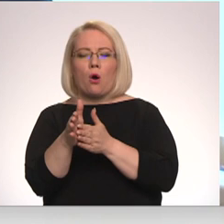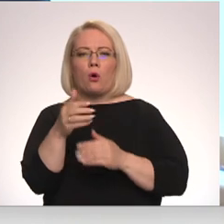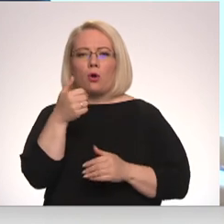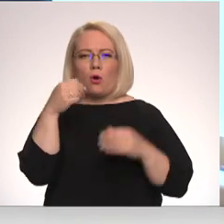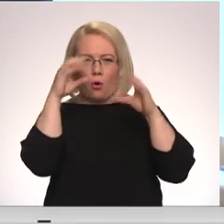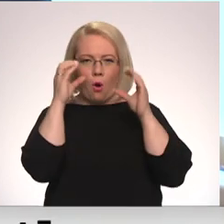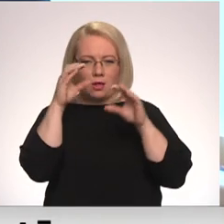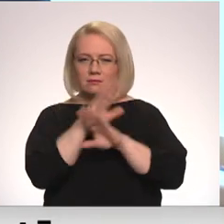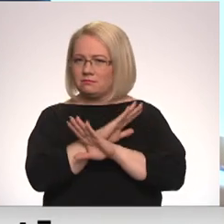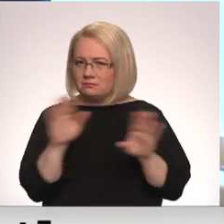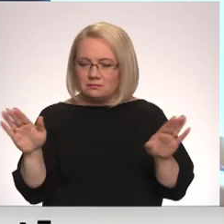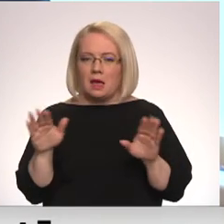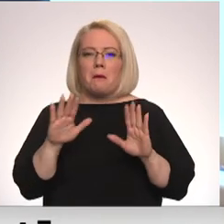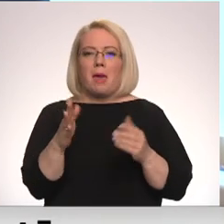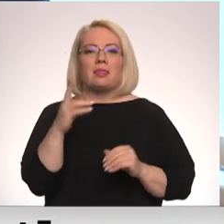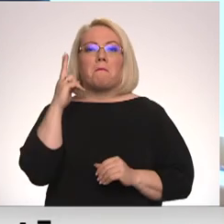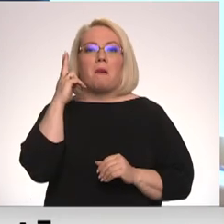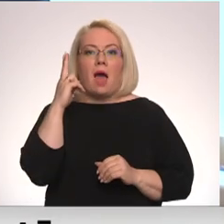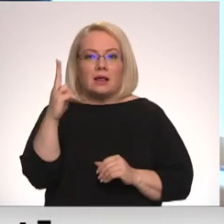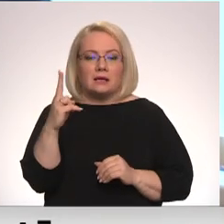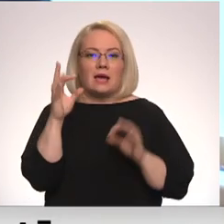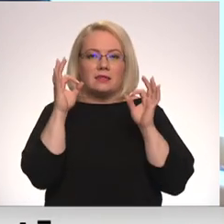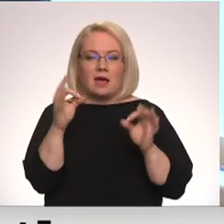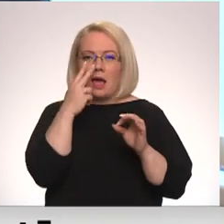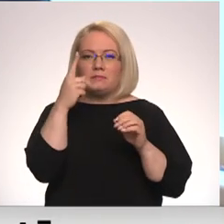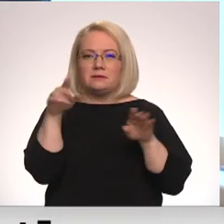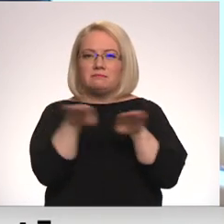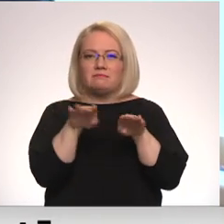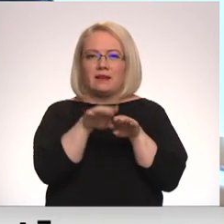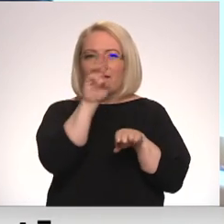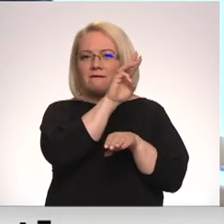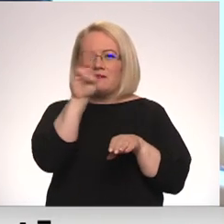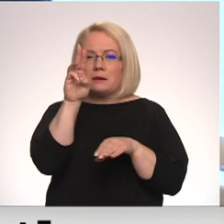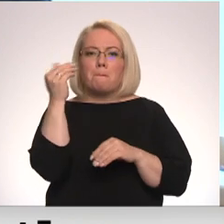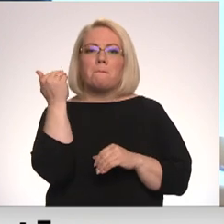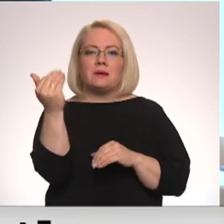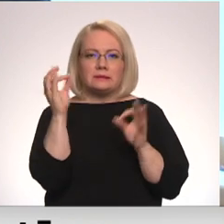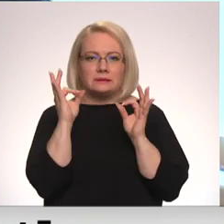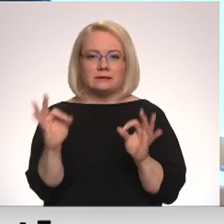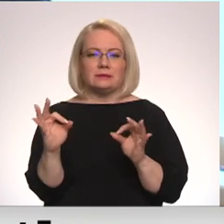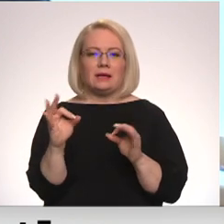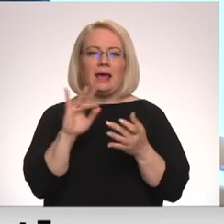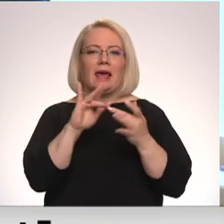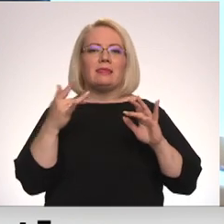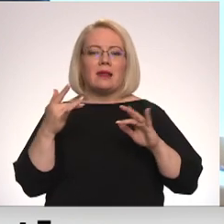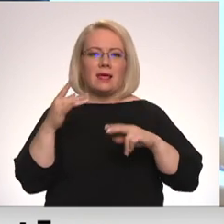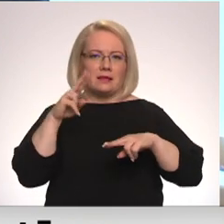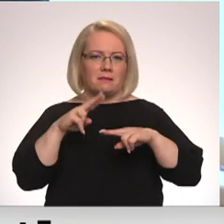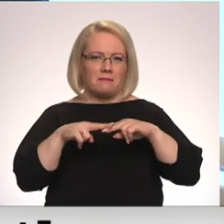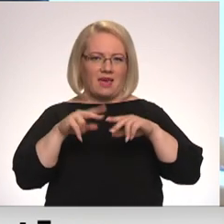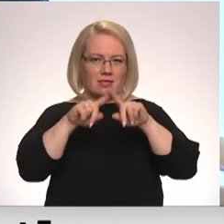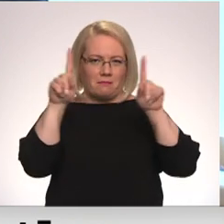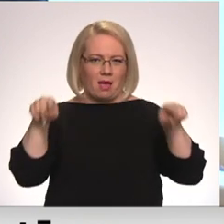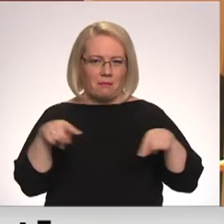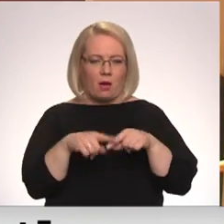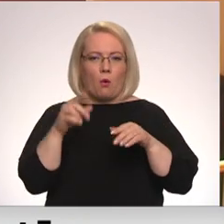sistēmām, bet pārliecināties, ka tā tiešām ir Luminori bankas īstā internetmājaslapa un tad tikai